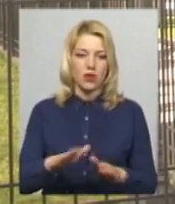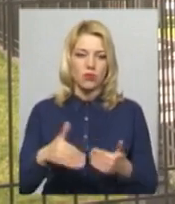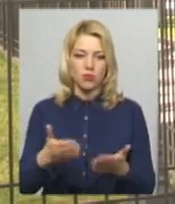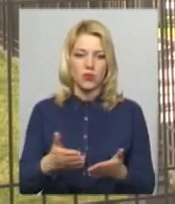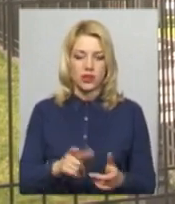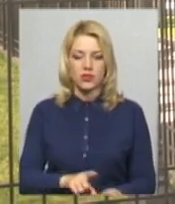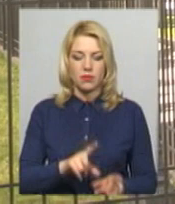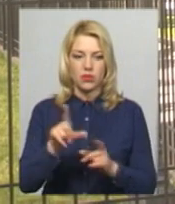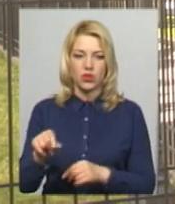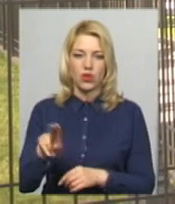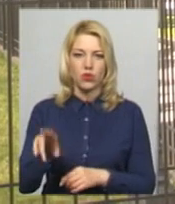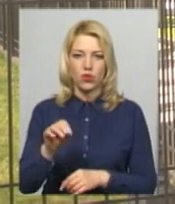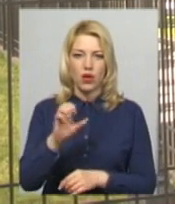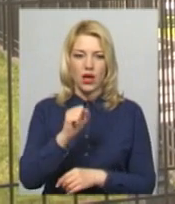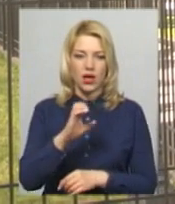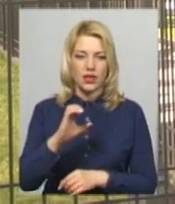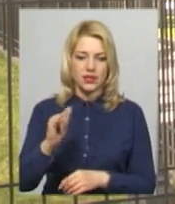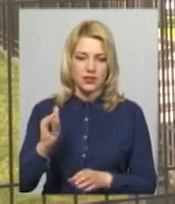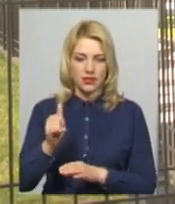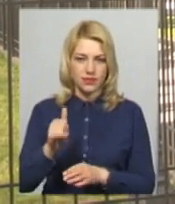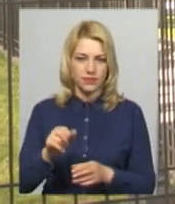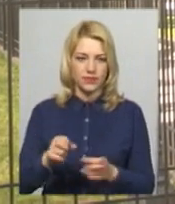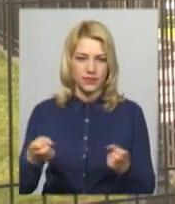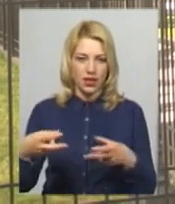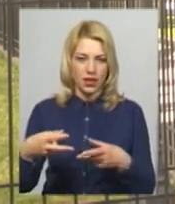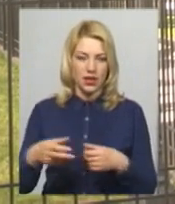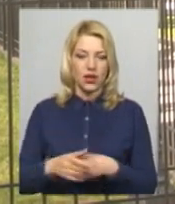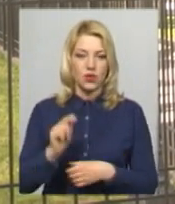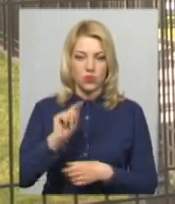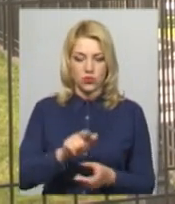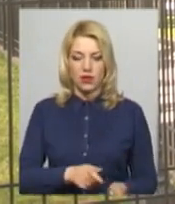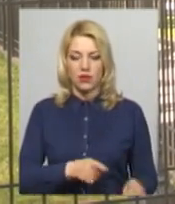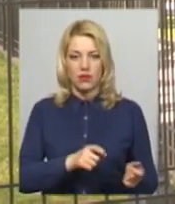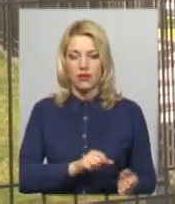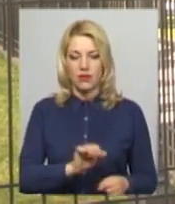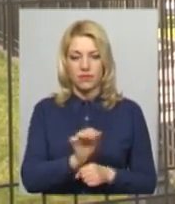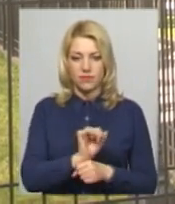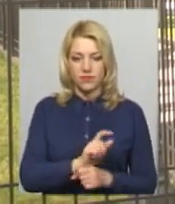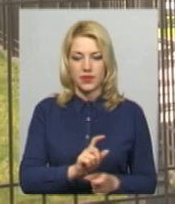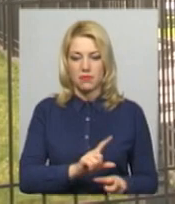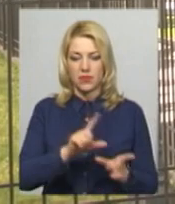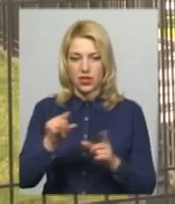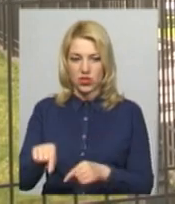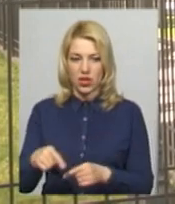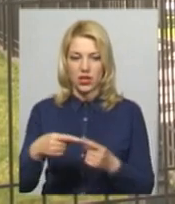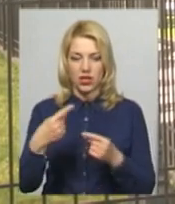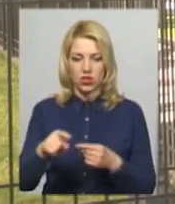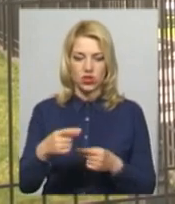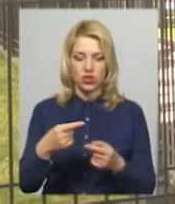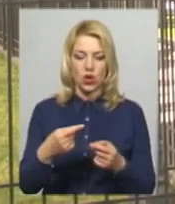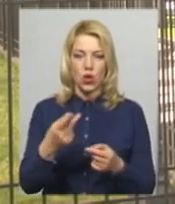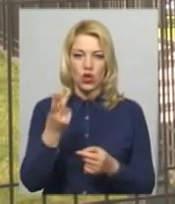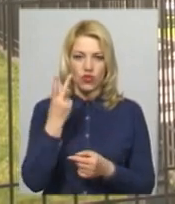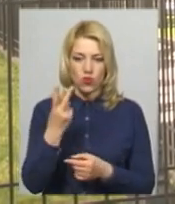визначеної заправочної станції. Туди під'їжджали інші двоє учасників групи,